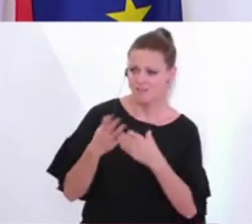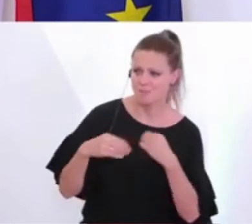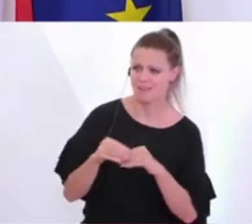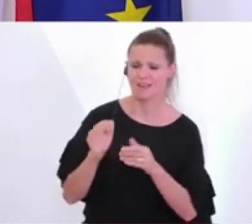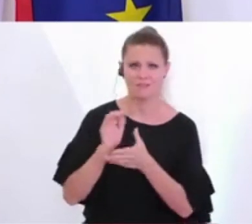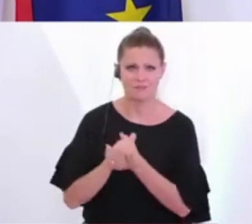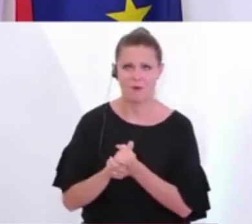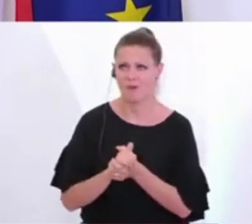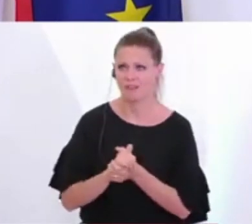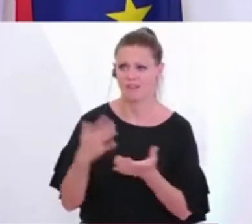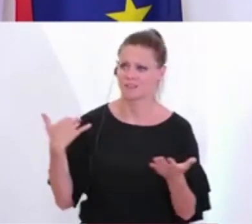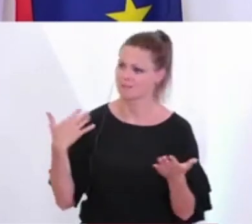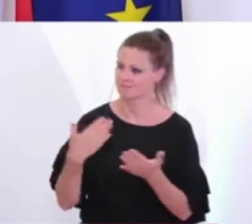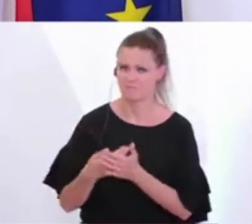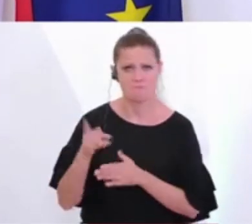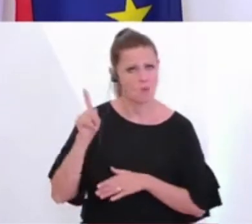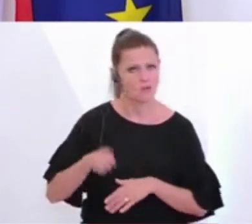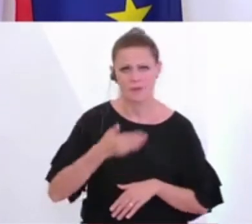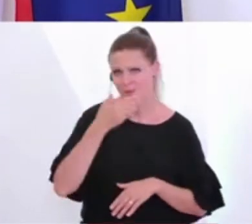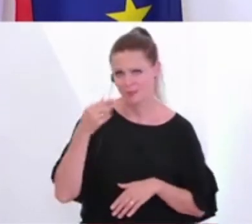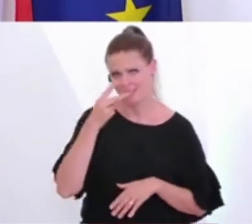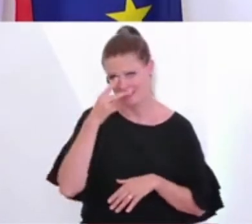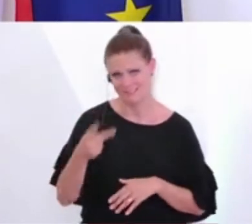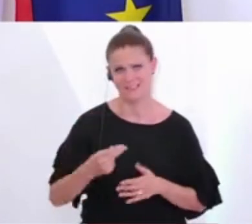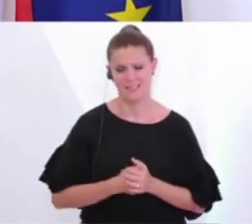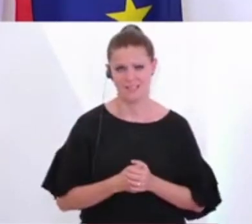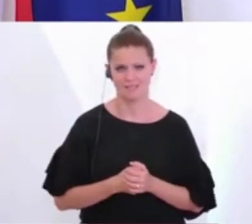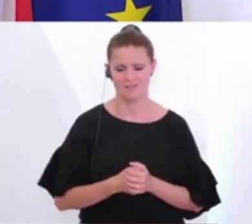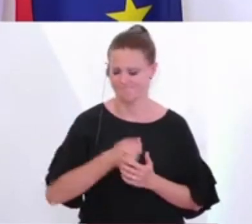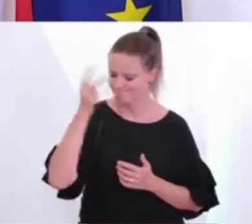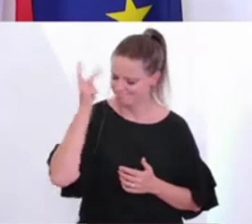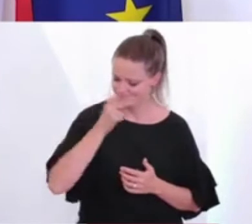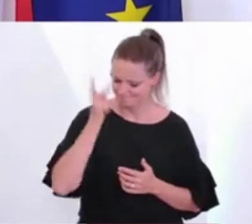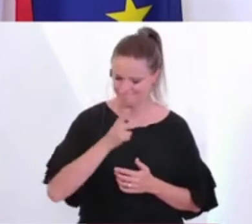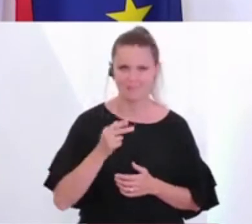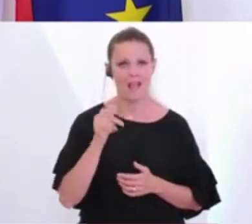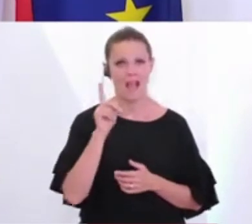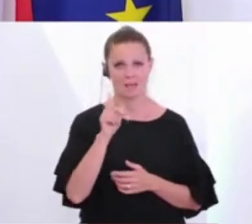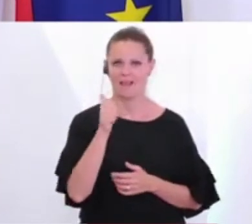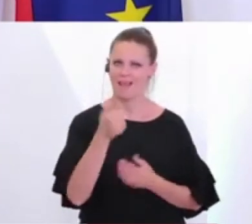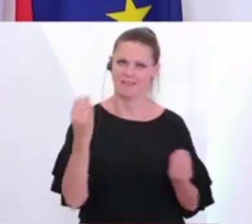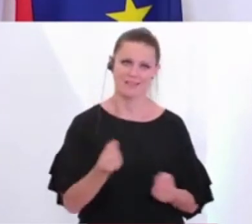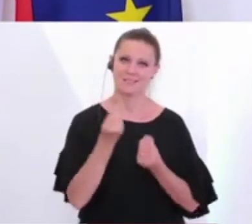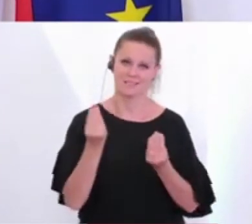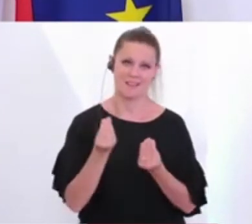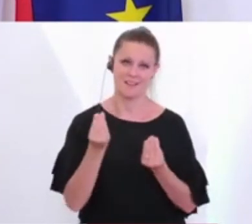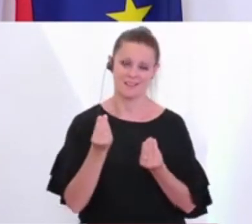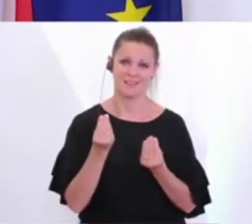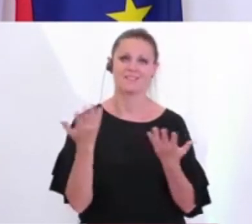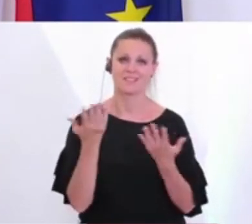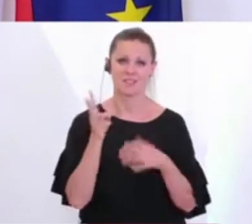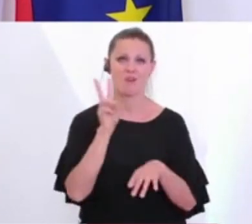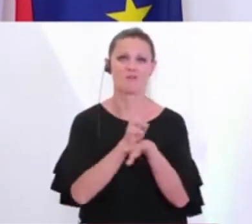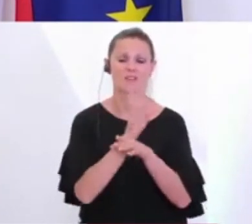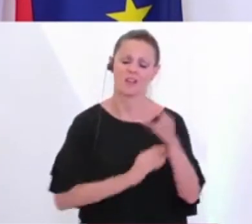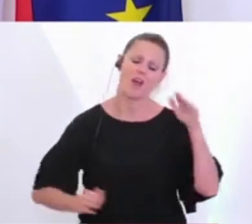seit Monaten nicht gesehen. Ich habe da vollstes Verständnis dafür. Aber wir müssen uns einer Sache ganz klar sein. Vorsicht ist die Mutter der